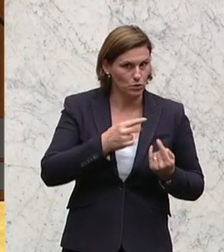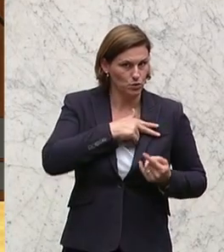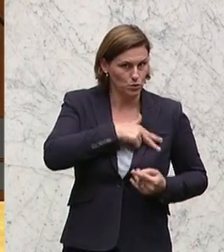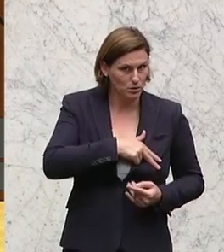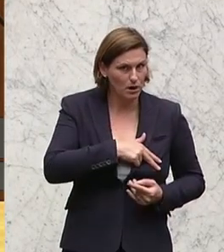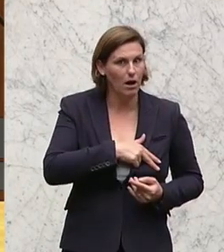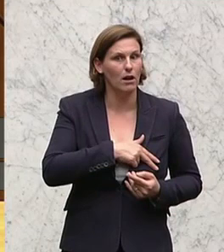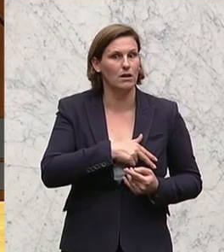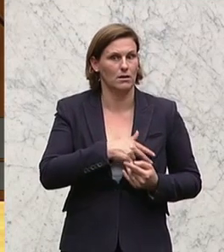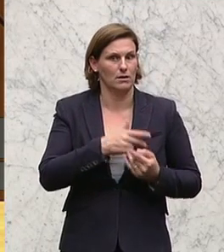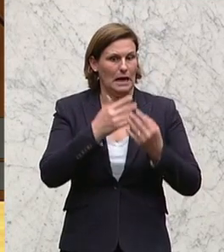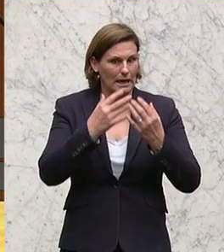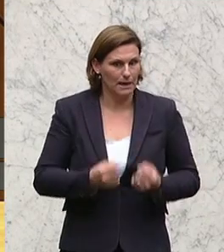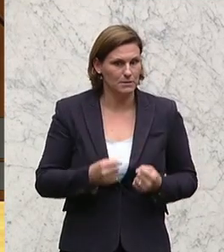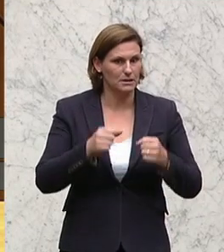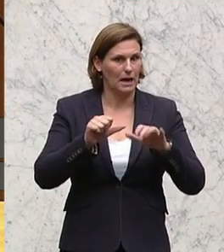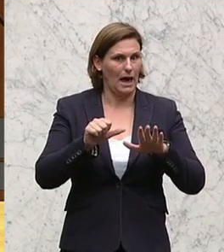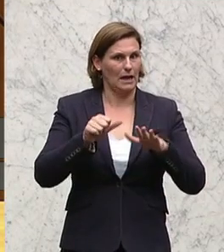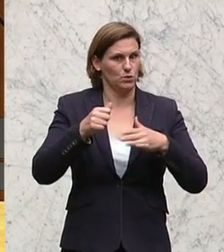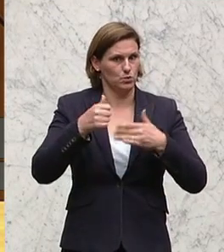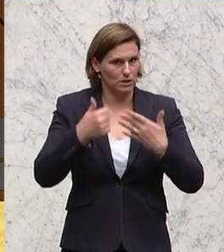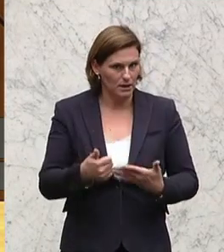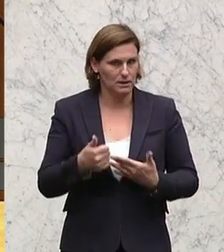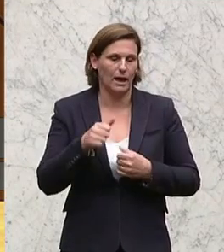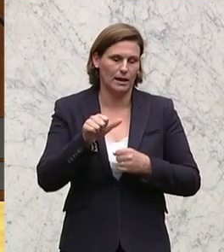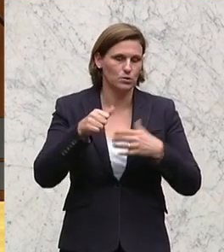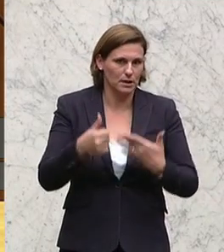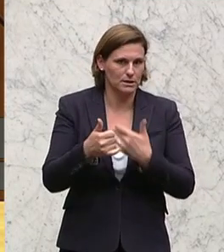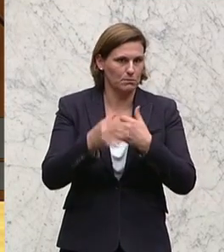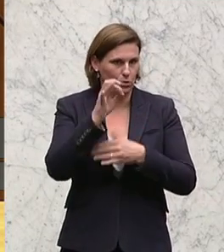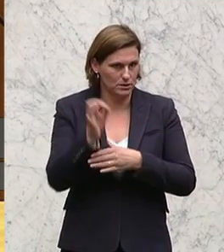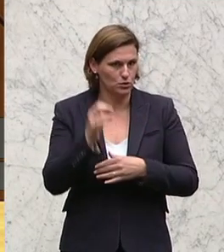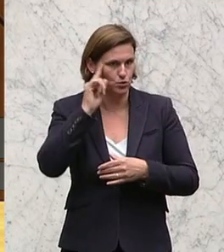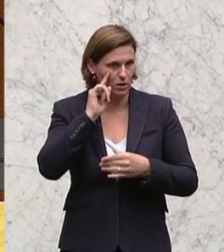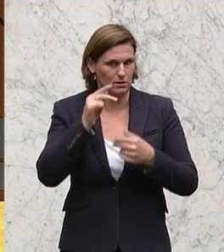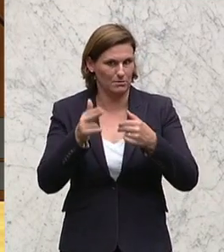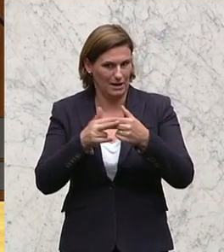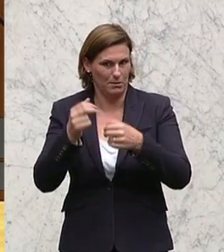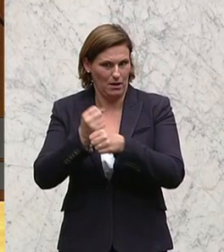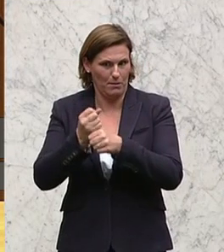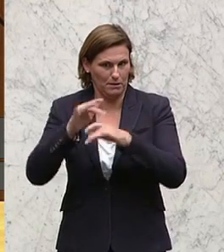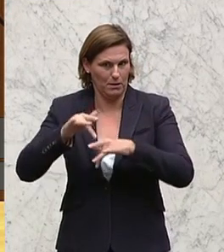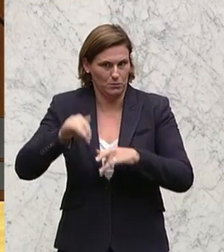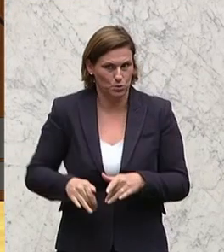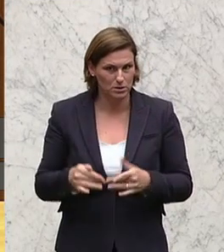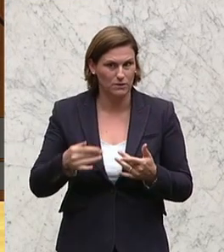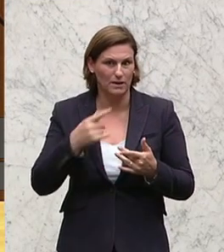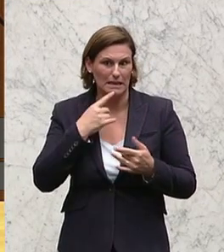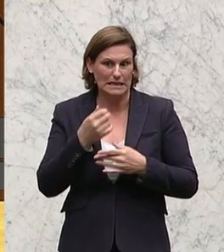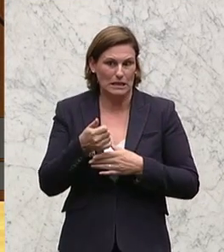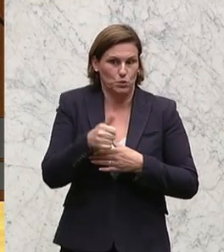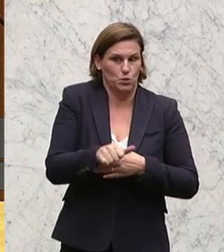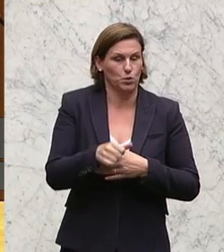Prozent der Studierenden einer Erwerbstätigkeit nach. Das wurde schon mehrmals angesprochen. Doch Erwerbstätigkeit ist nicht gleiche